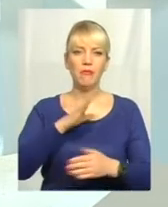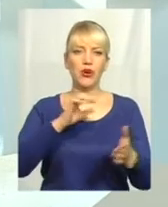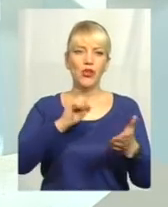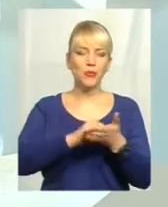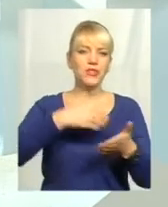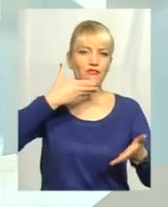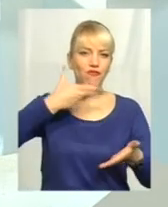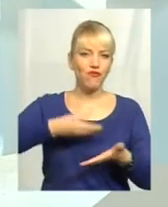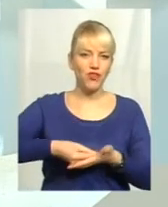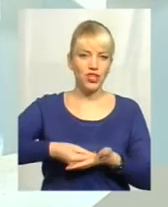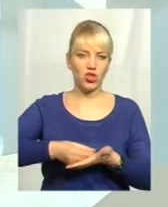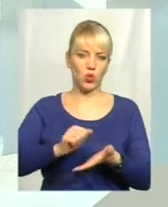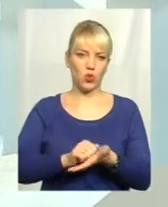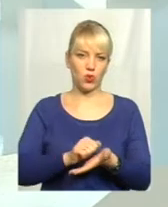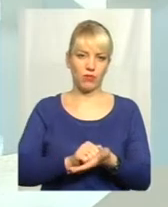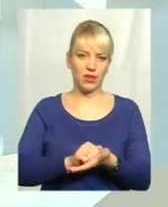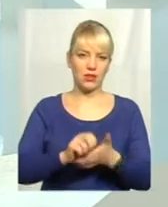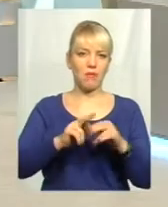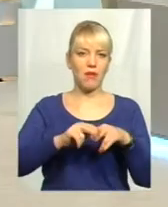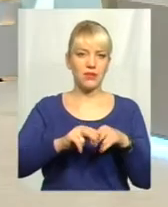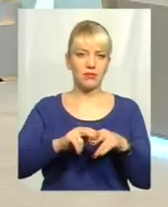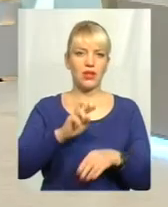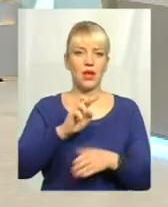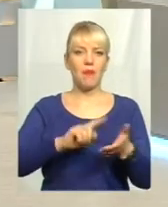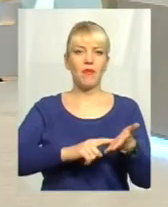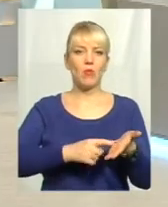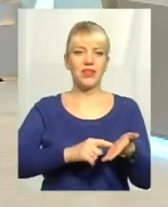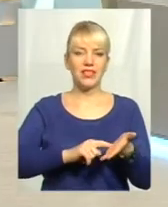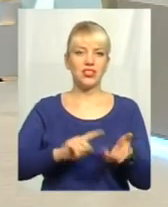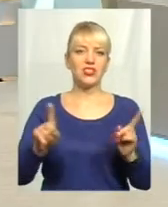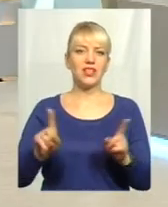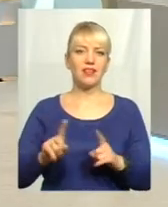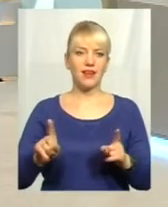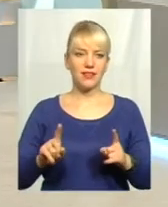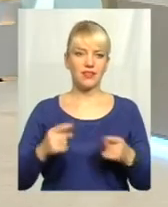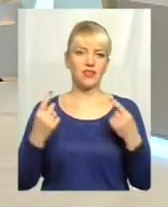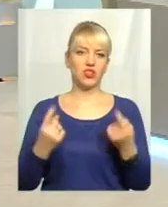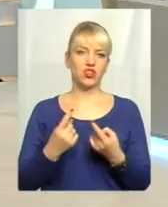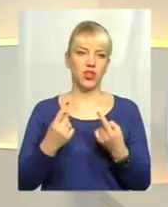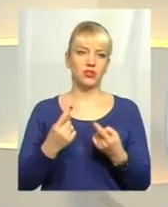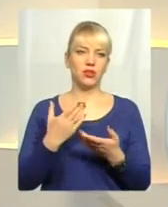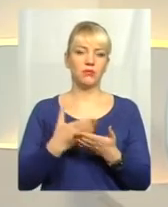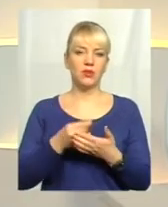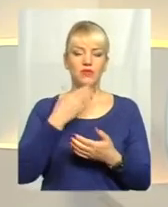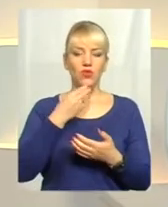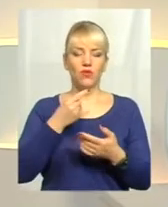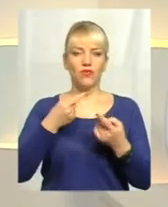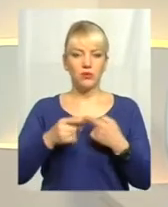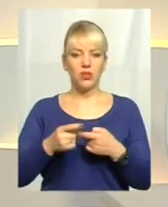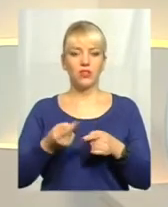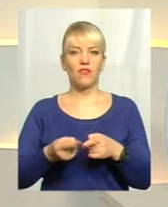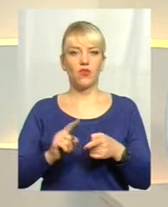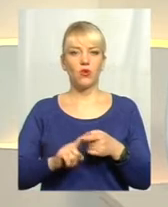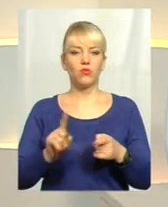своїм документом, тобто паспортом, біометричним паспортом, який, звичайно, має свою відмінність в тому, що